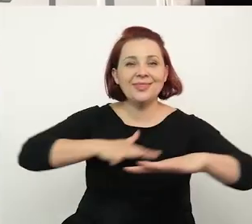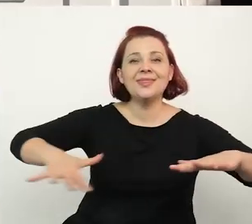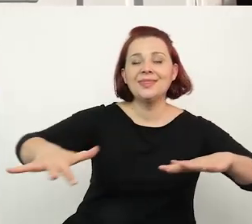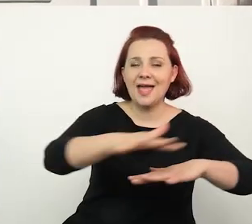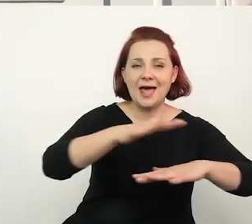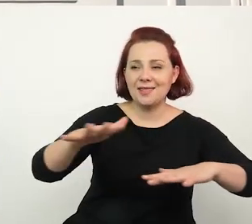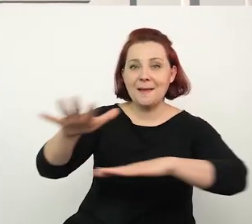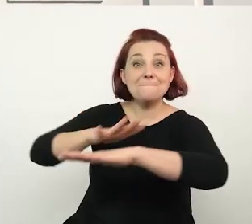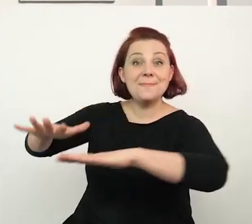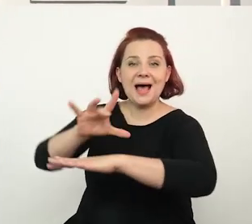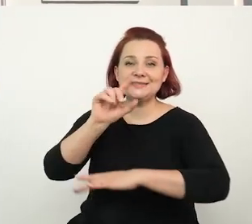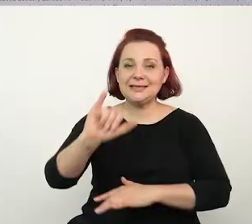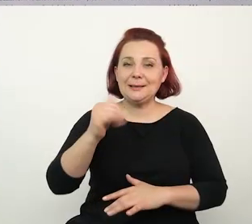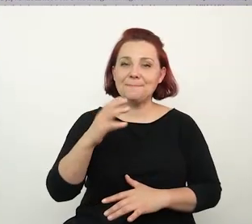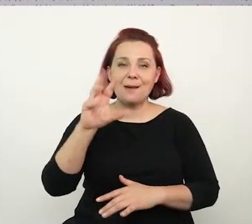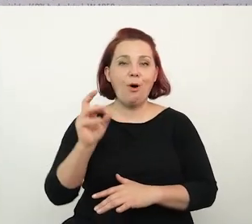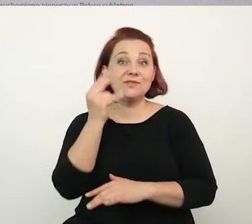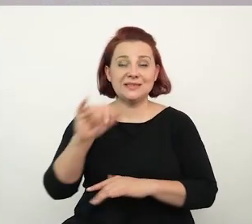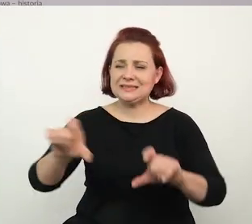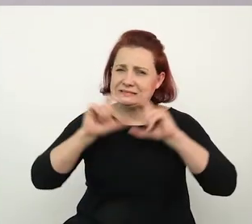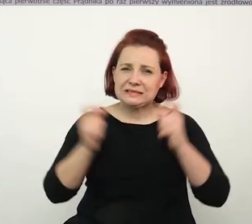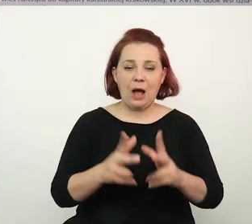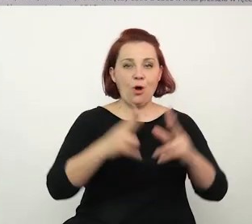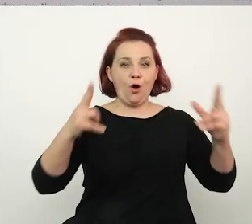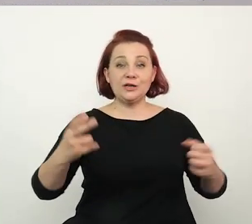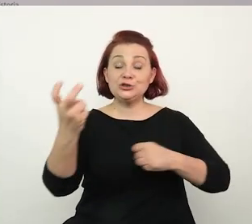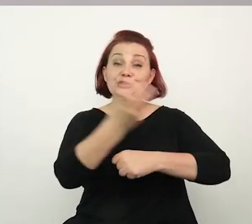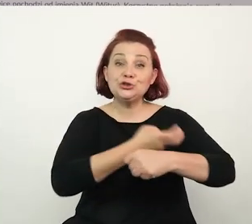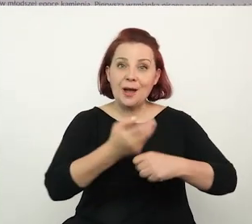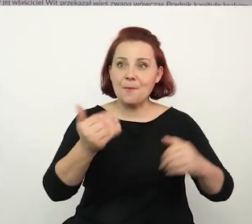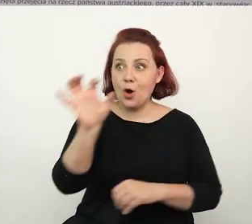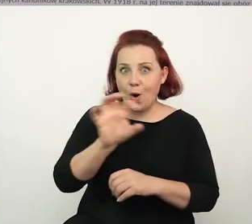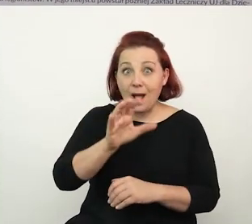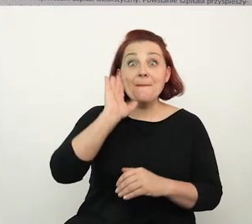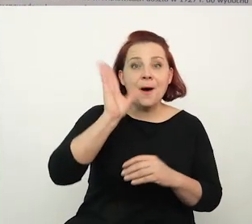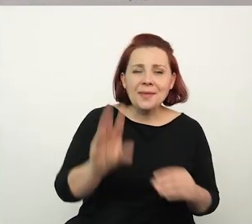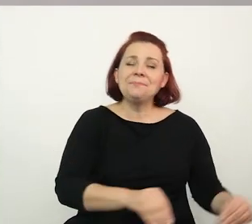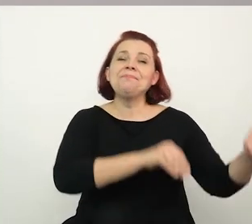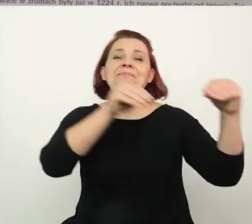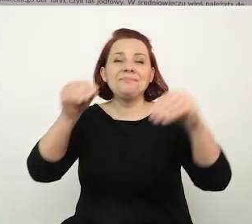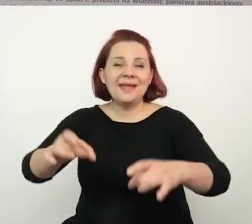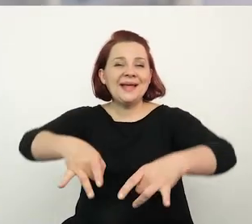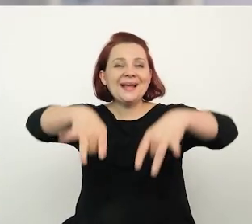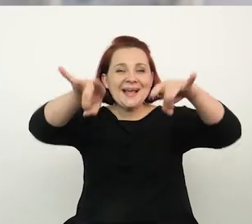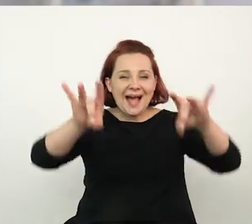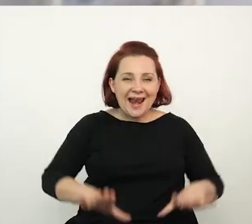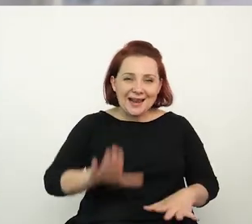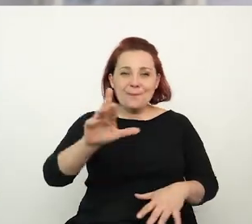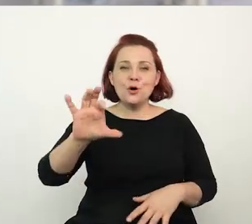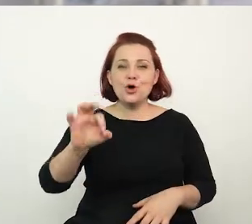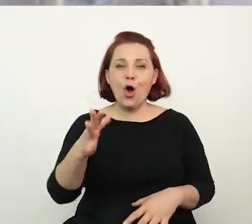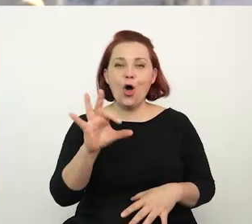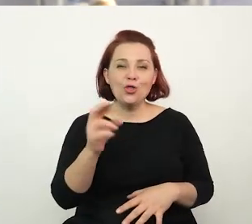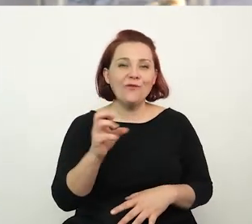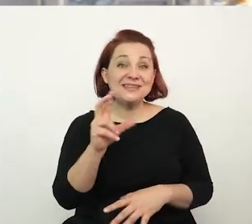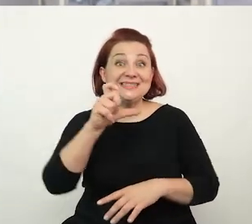się na teren przed Placyn Bramowski. Tam Państwo będziecie przez cały czas więcej mogli oglądać, żeby następnie przenieść